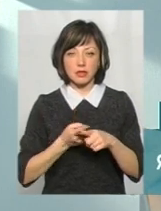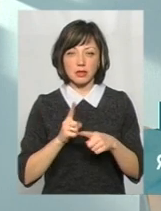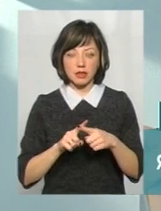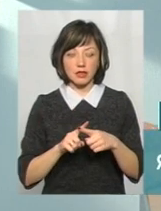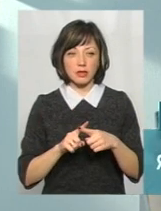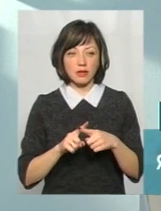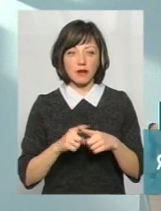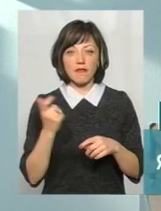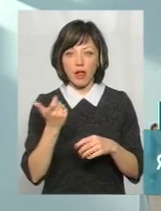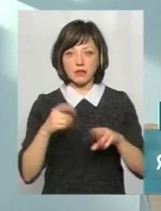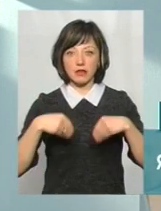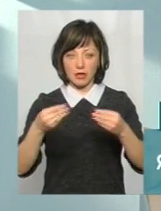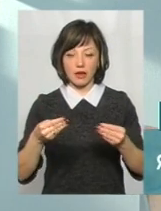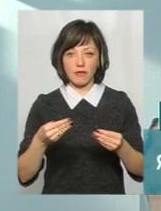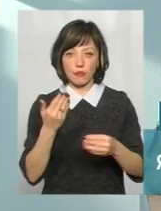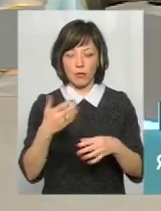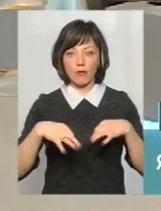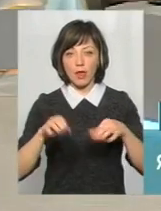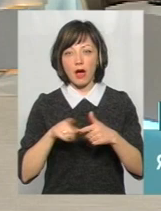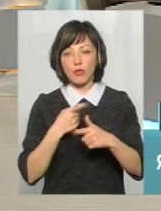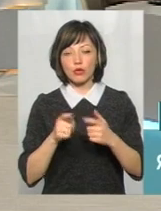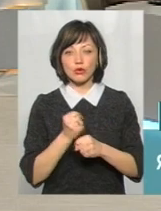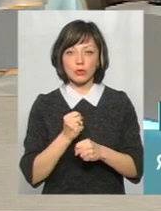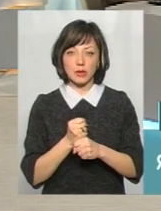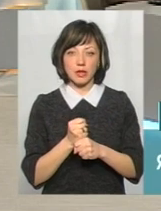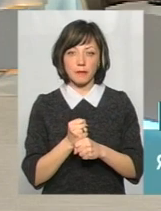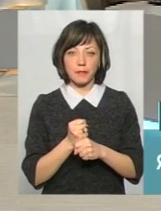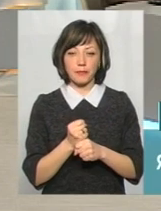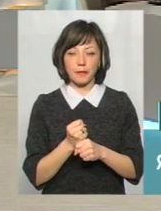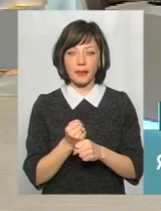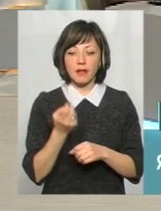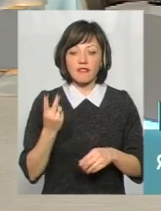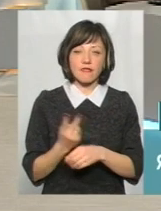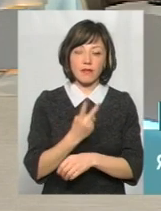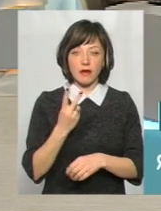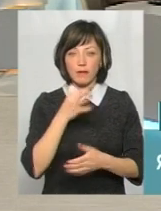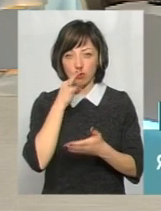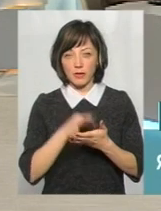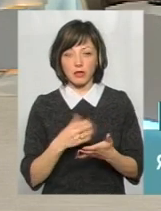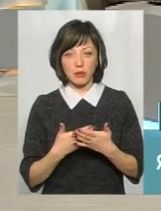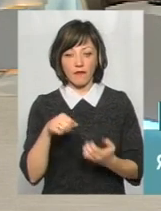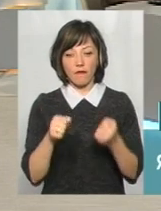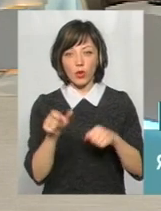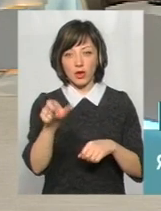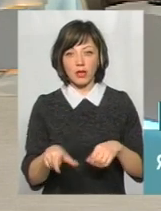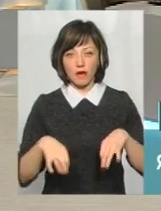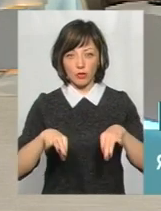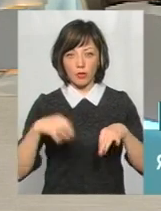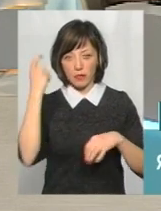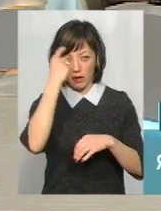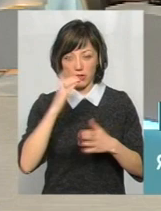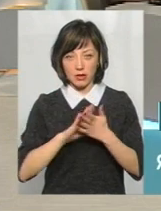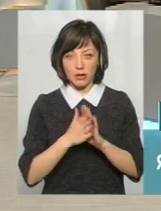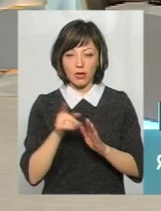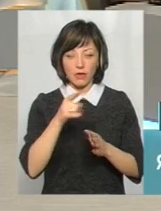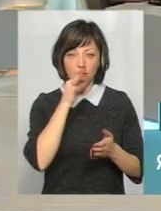якимось чином надав автомобіль. Або зробити двояку відповідальність. Тобто, якщо водій керує автомобілем п'яний,